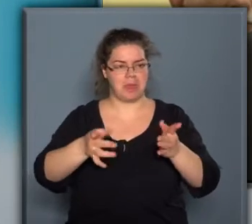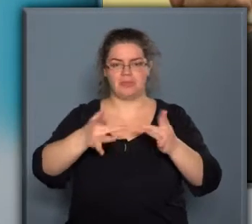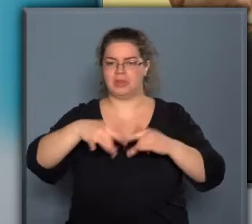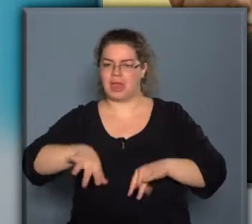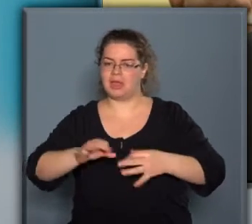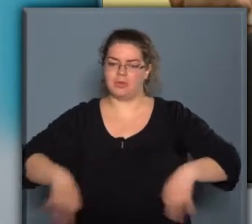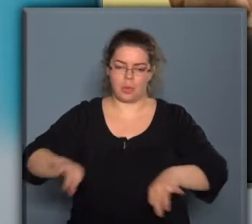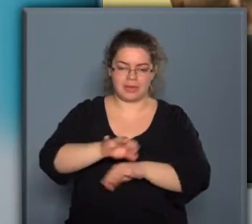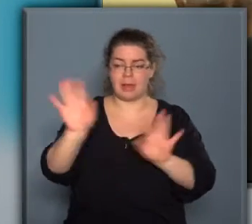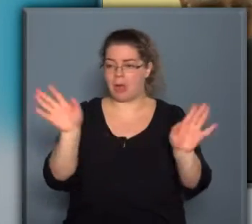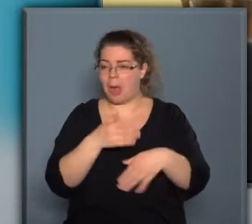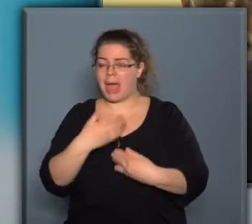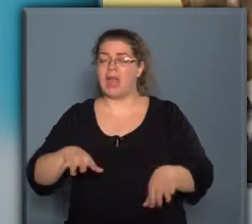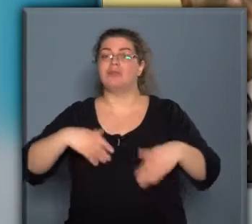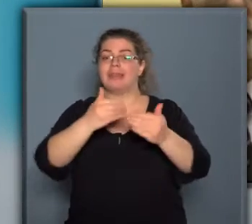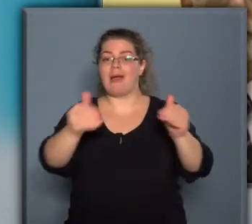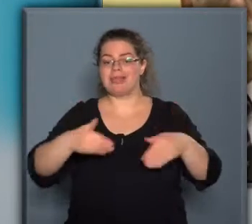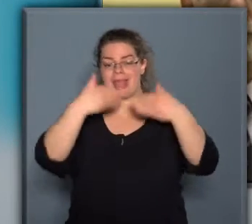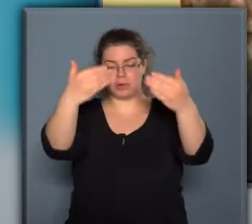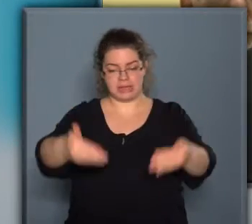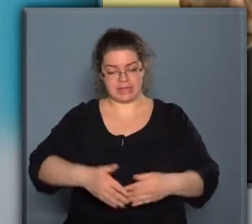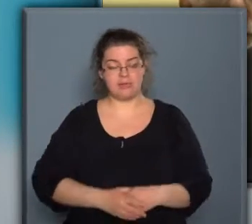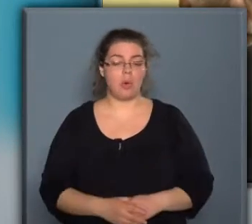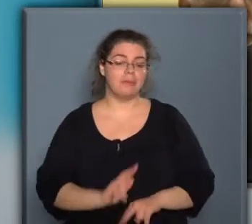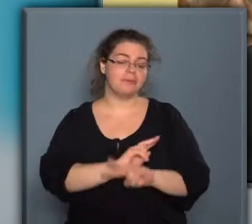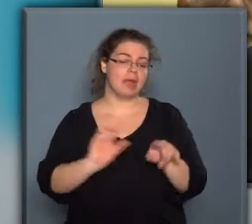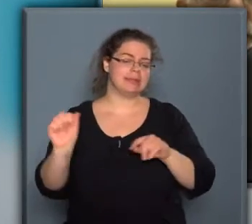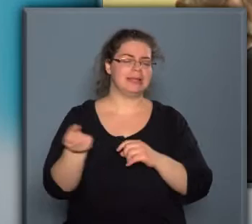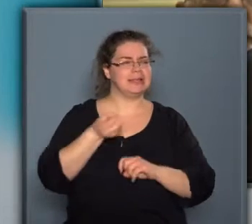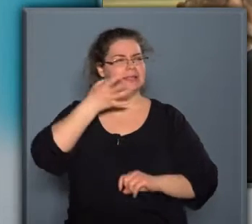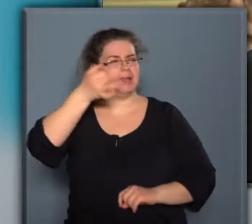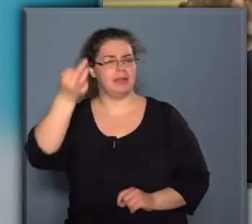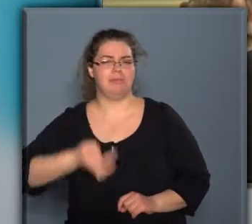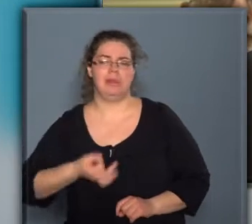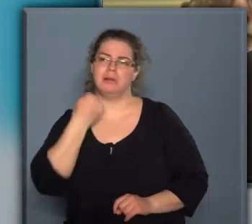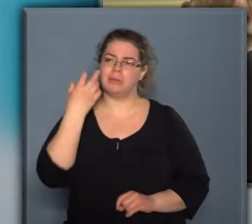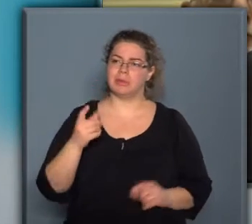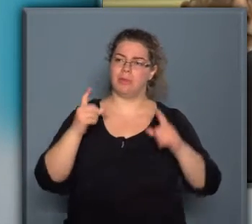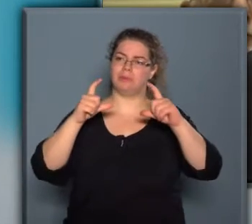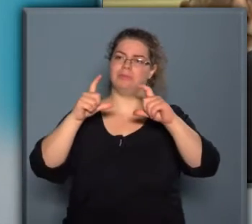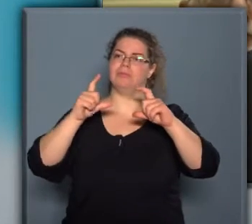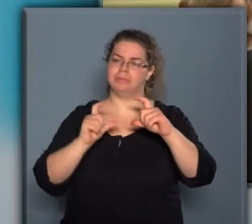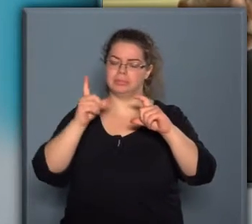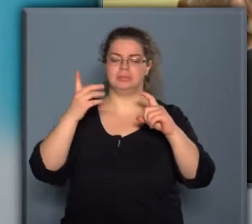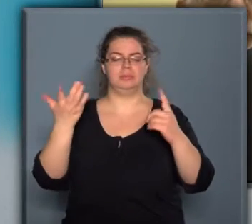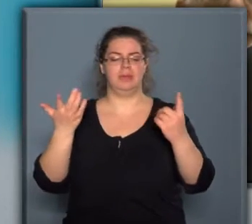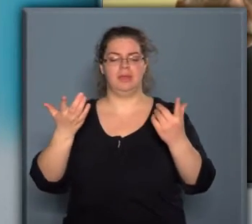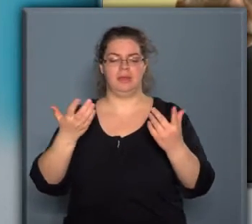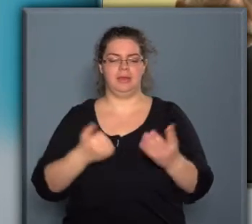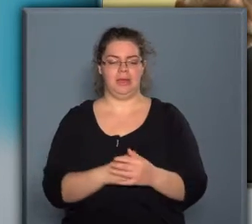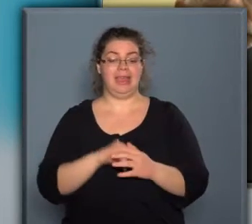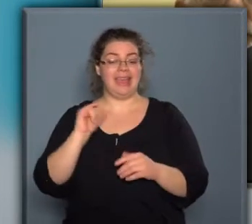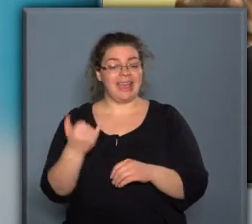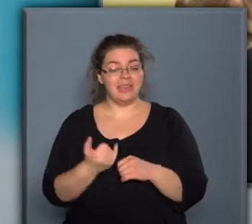jár az országban, bárhol, akár határon kívül. Van egy islet, egy pillanat, amikor elkattintja a fényképezőgépet,